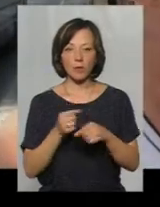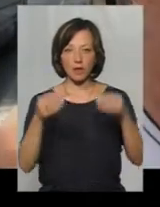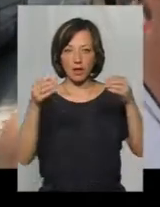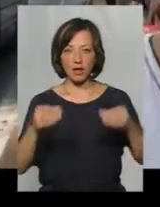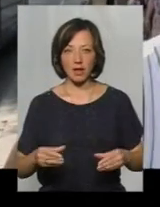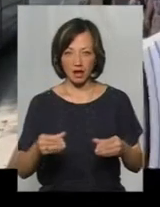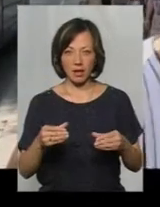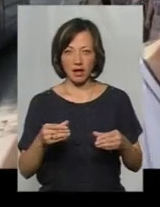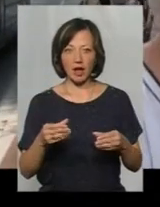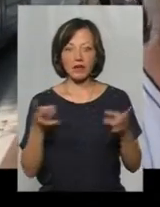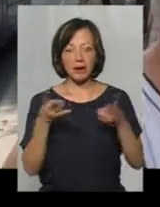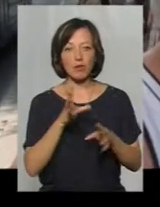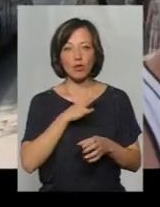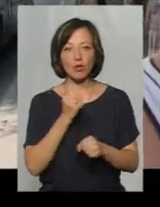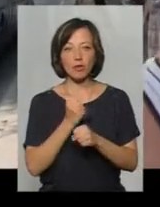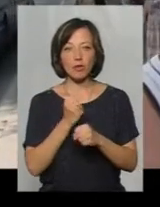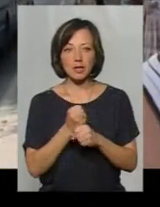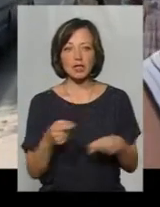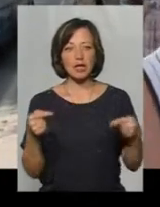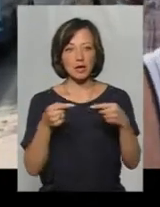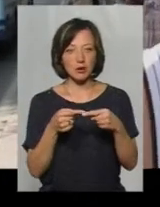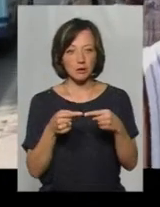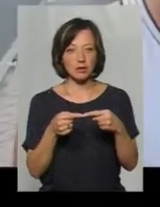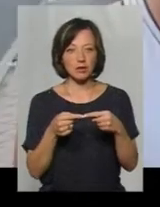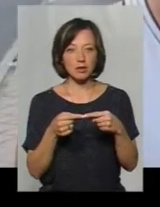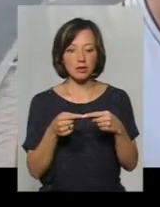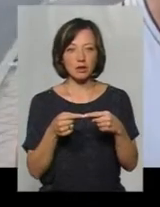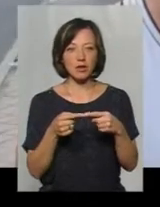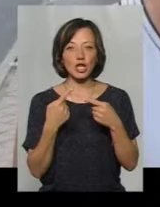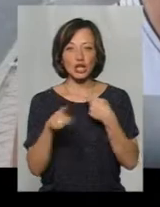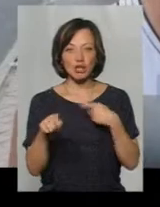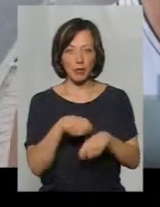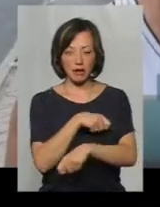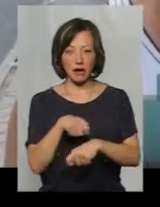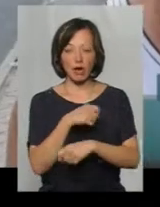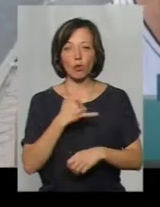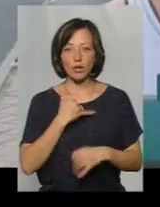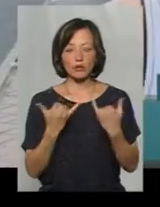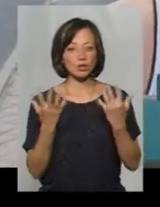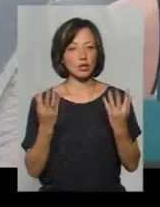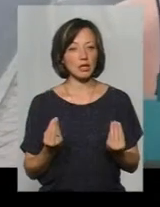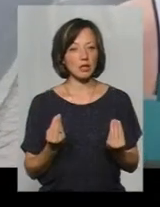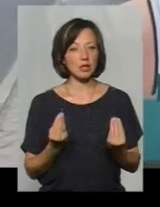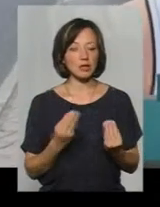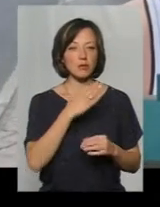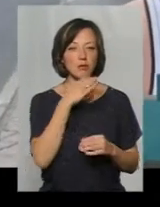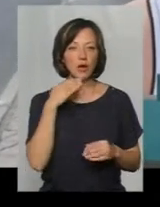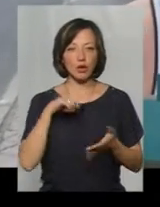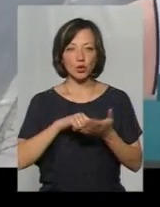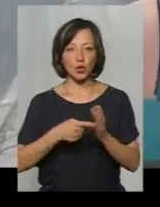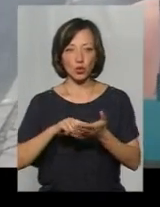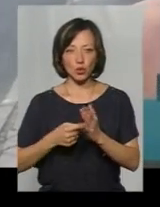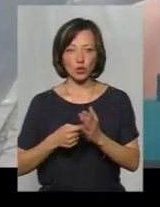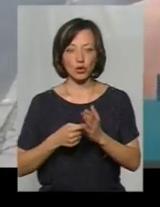а треба було робити в металі. У нас на сьогодні багато точок